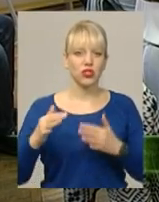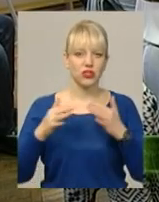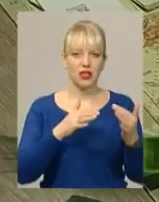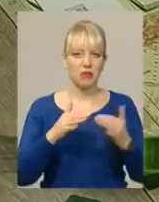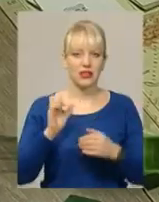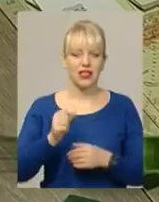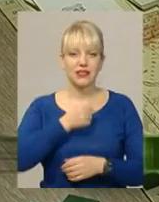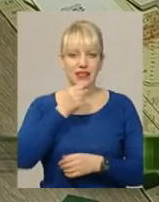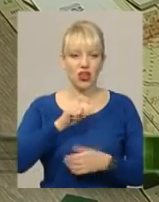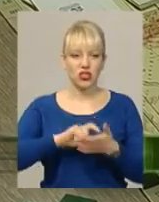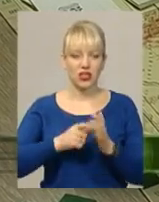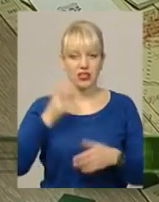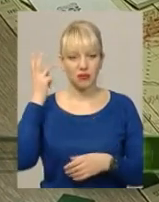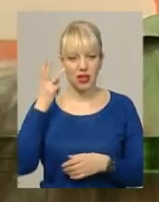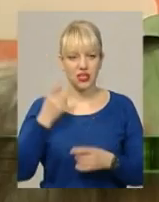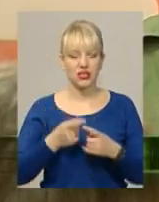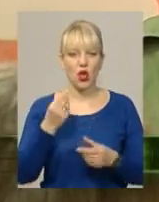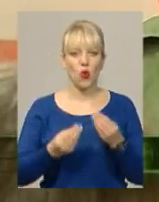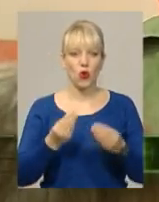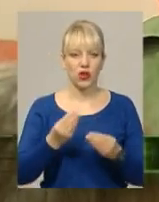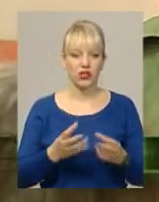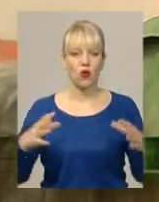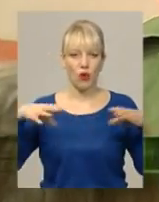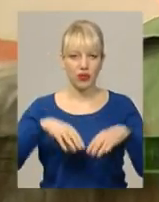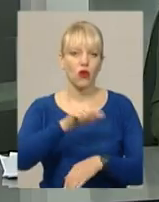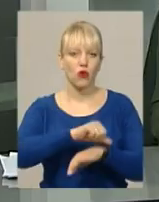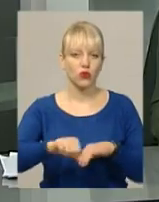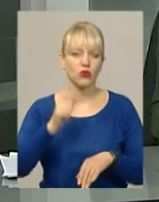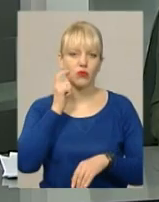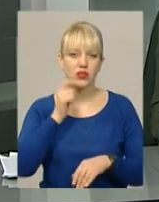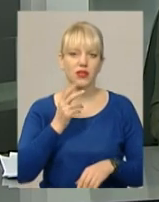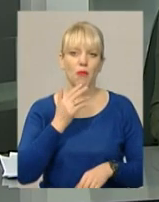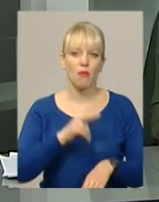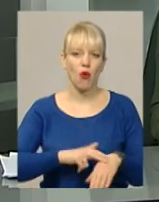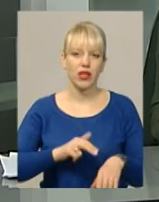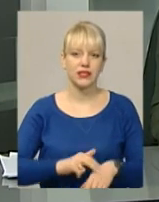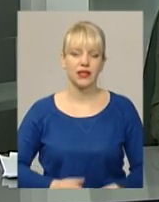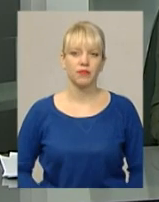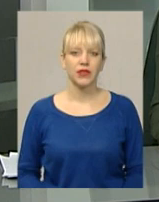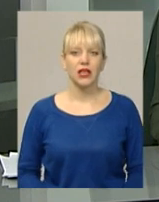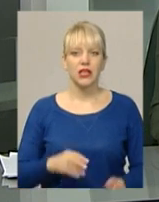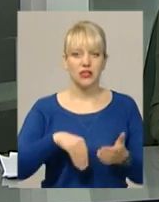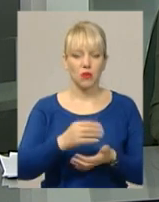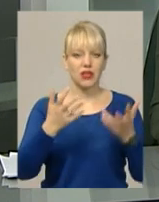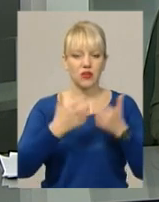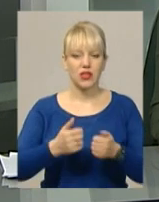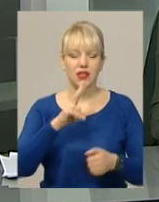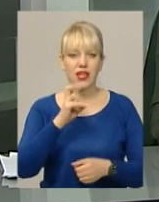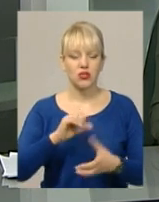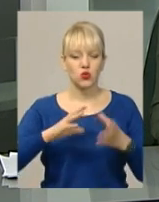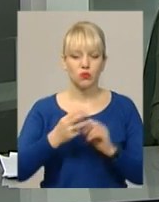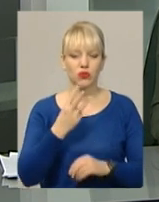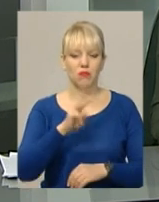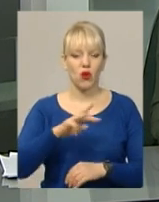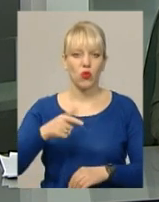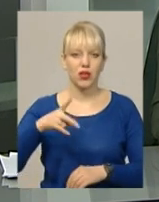або як старшокласники Хмельницького у грі об'єднували українські землі. Закупивлю трансформаторів на суму більше трьох мільйонів гривень,